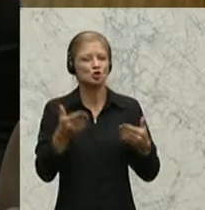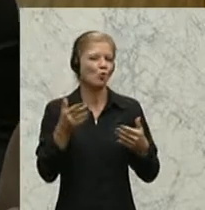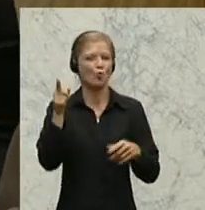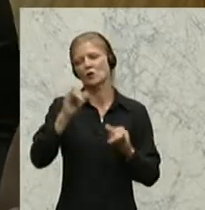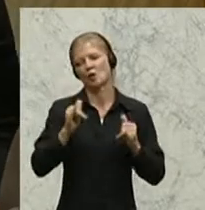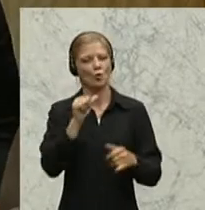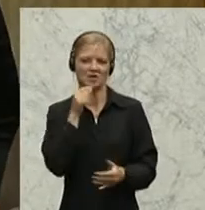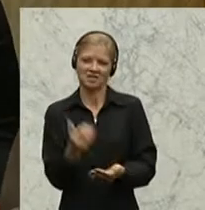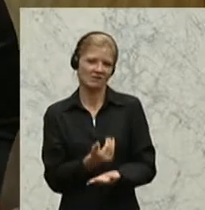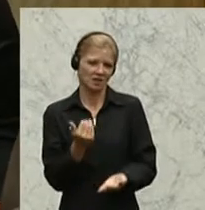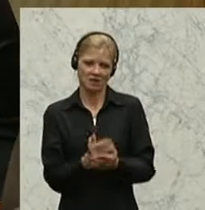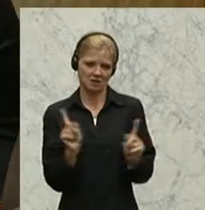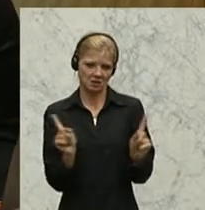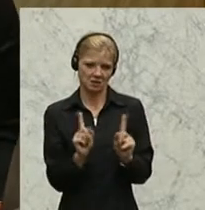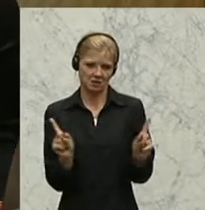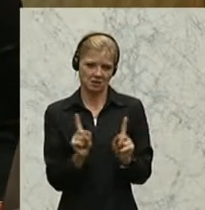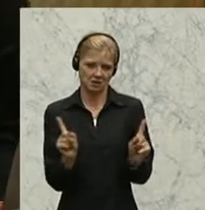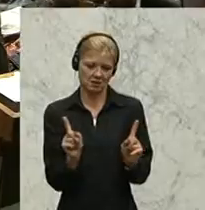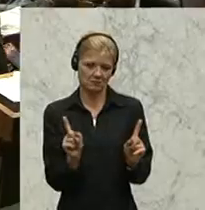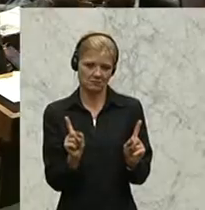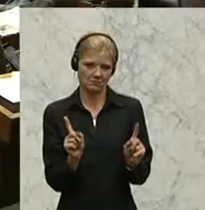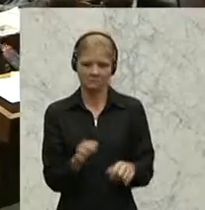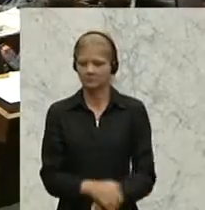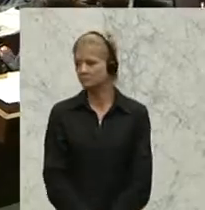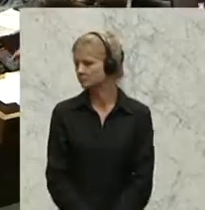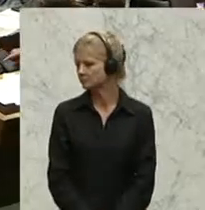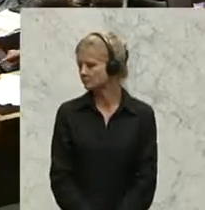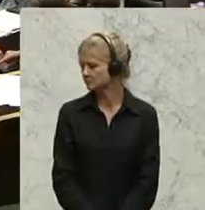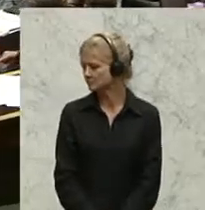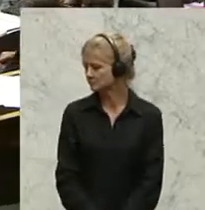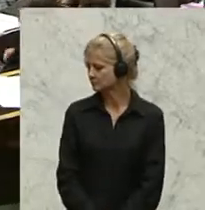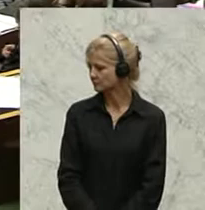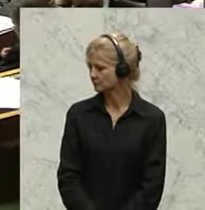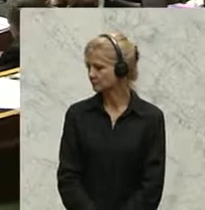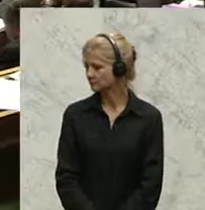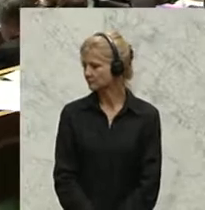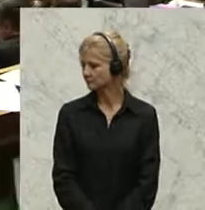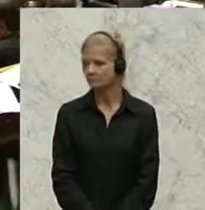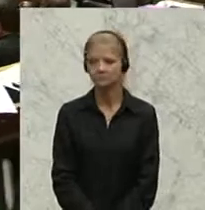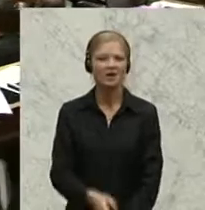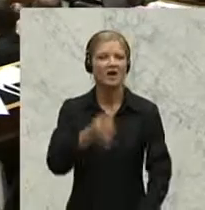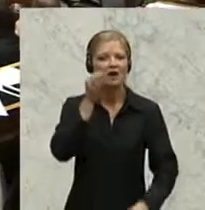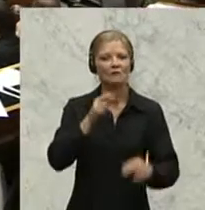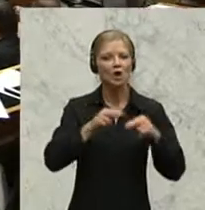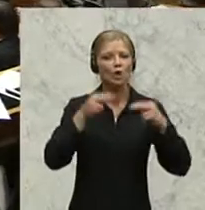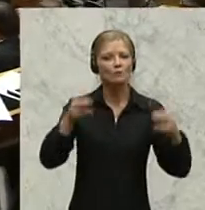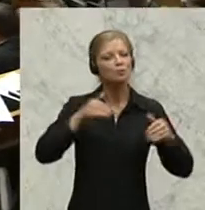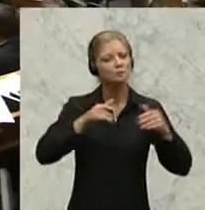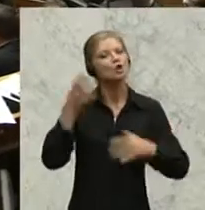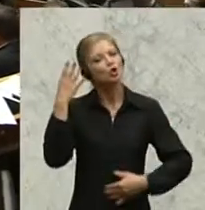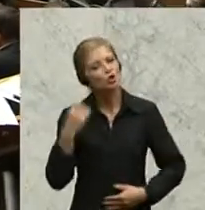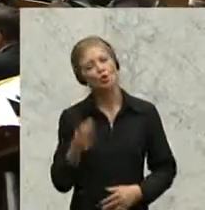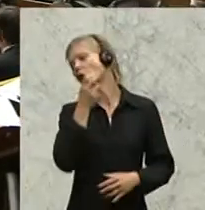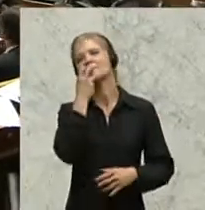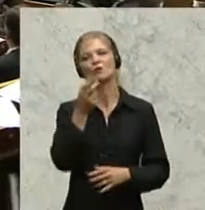denkt danach. Sagt der Osttiroler Gerhard Huber vom BZÖ und ob sie sich entschuldigen wird oder nicht, wird sie gleich selber verraten,